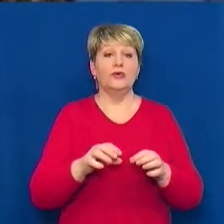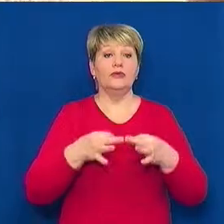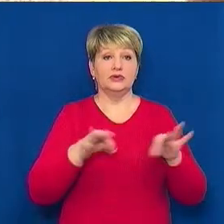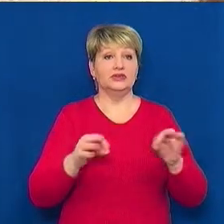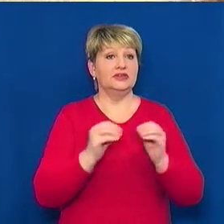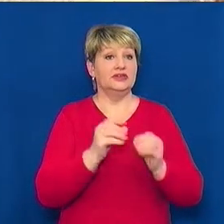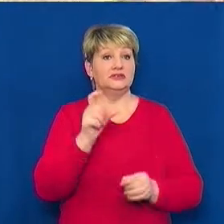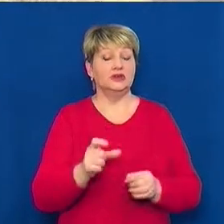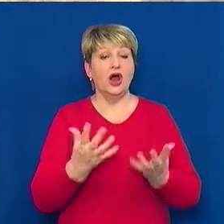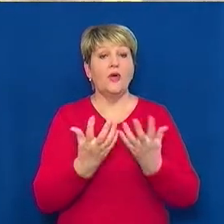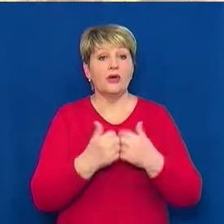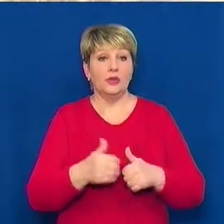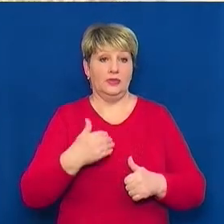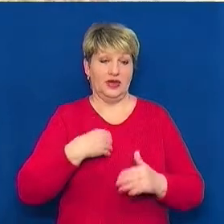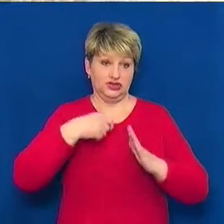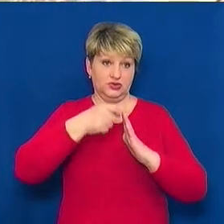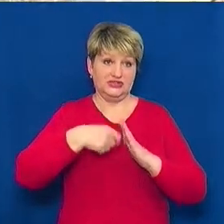враховуючи і нашу знімальну групу.